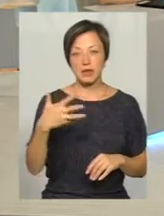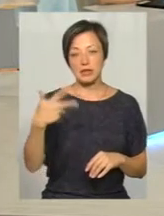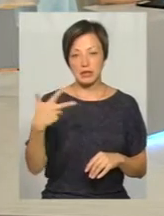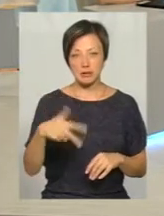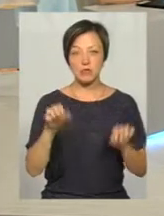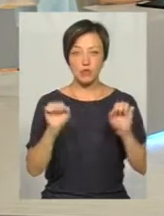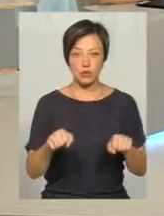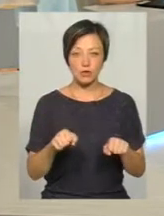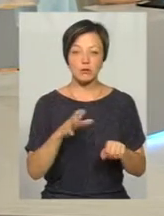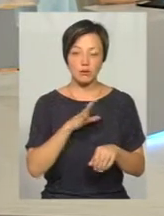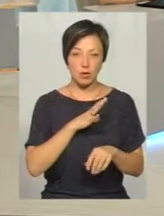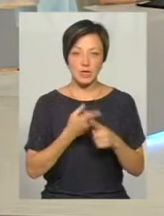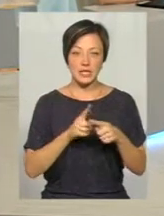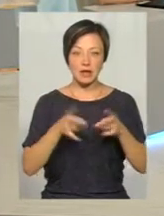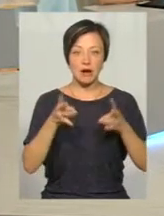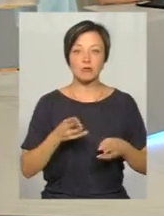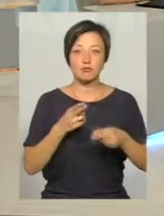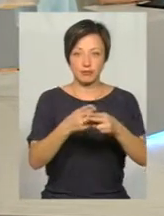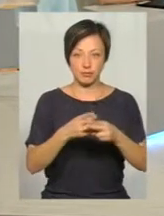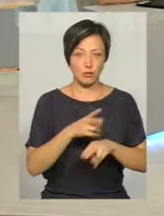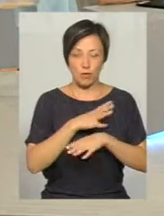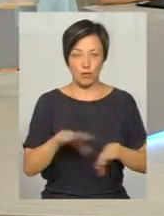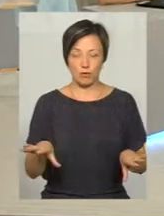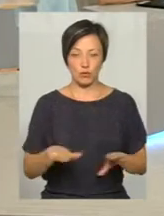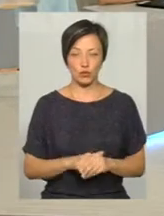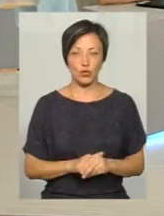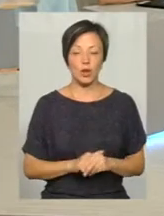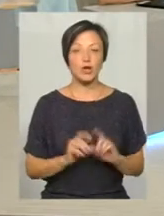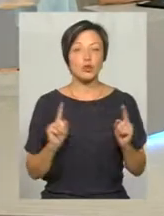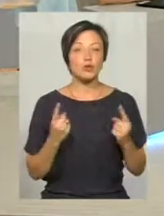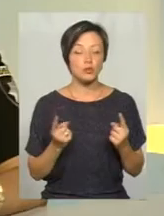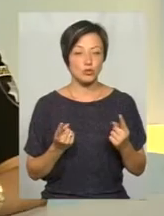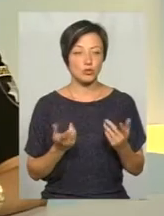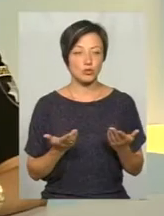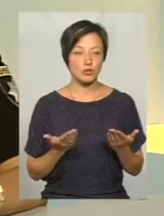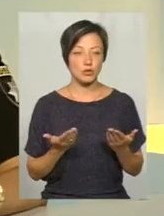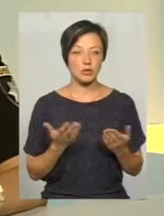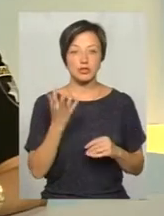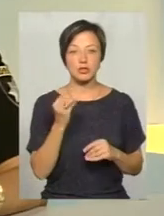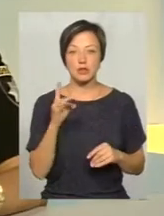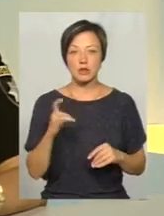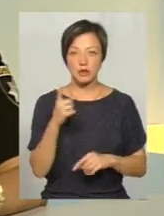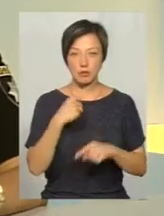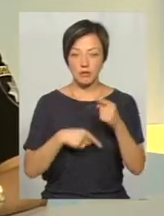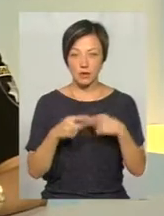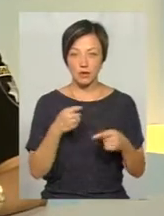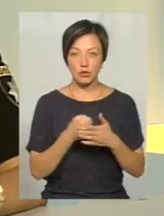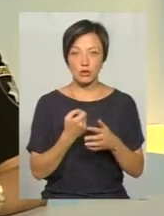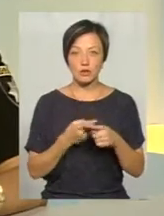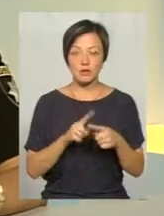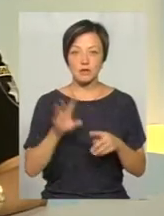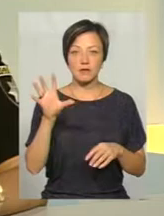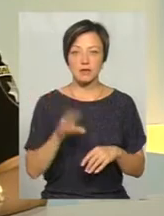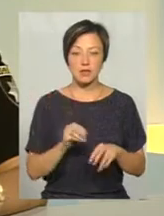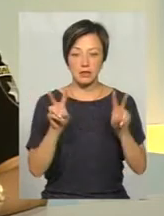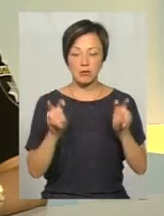можна було б дані травми і попередити. Тому що, ще раз повертаючись до цієї